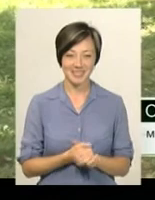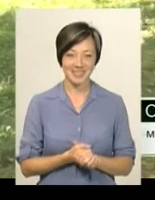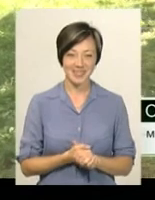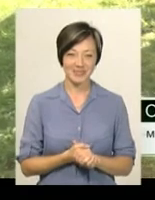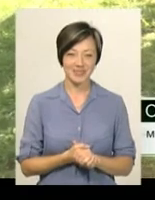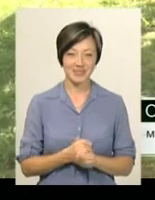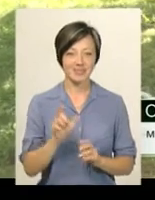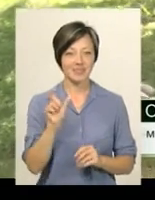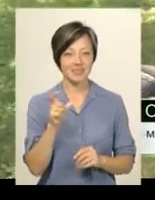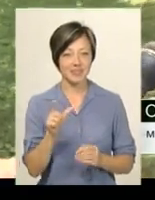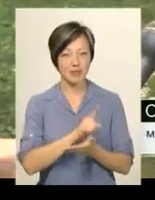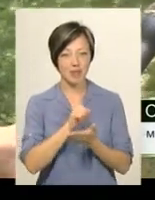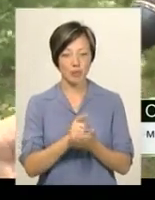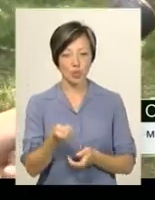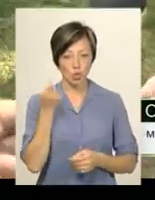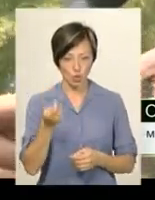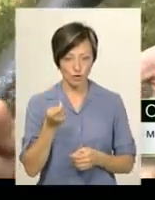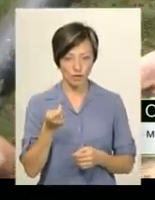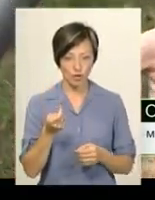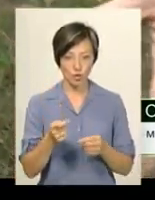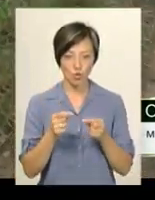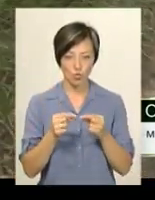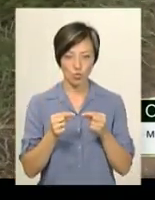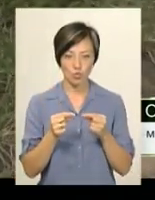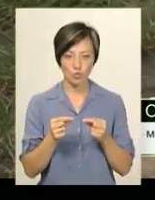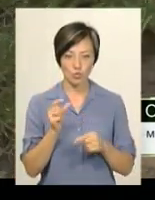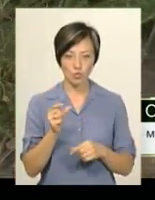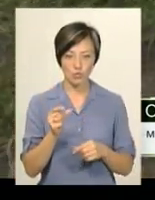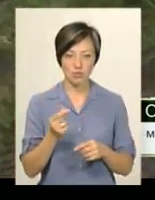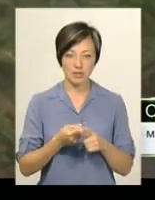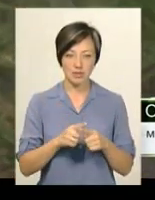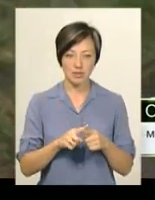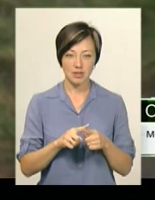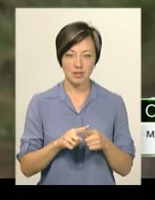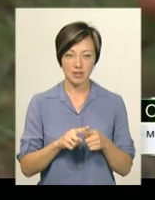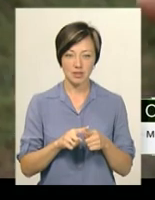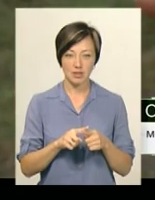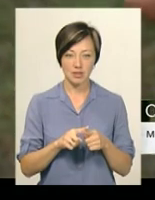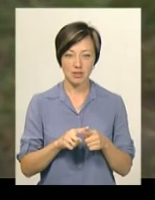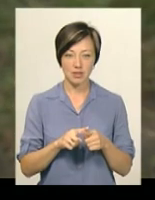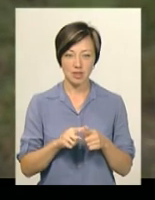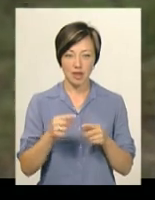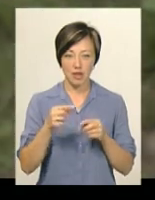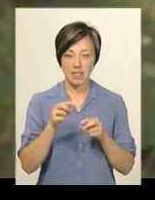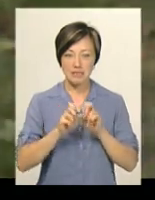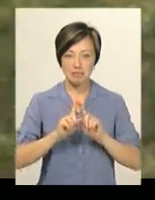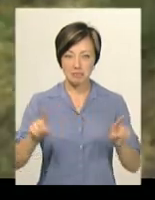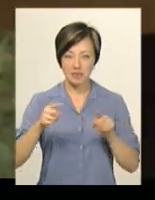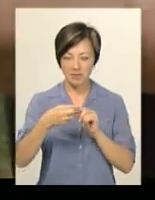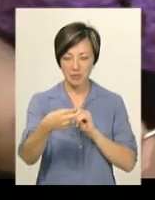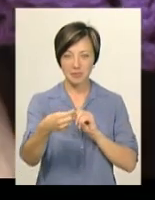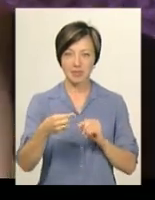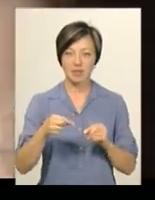Голка має бути товста, і от бачите такий кінчик, що вона дуже добре шіє.